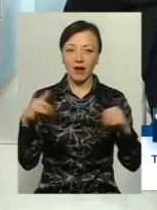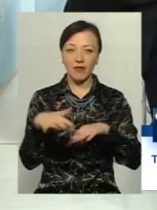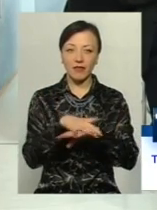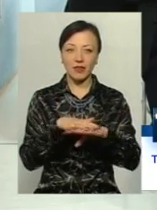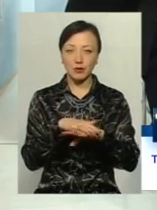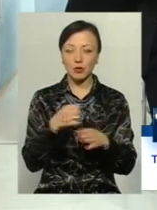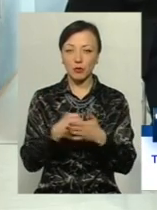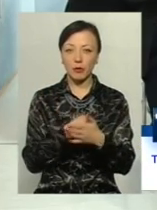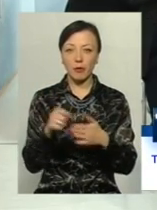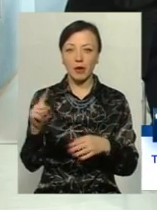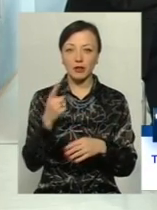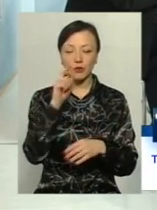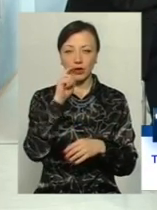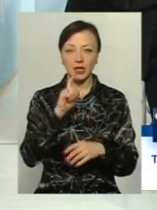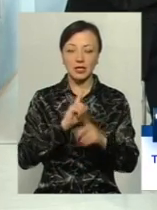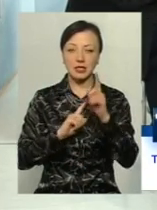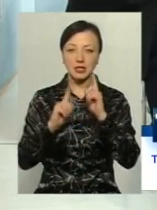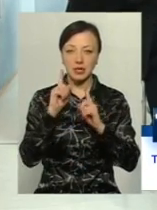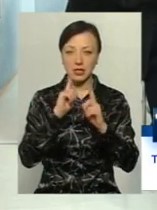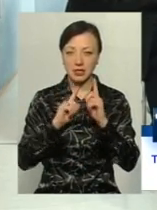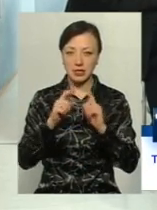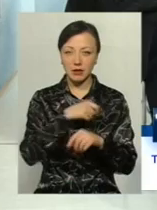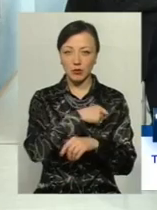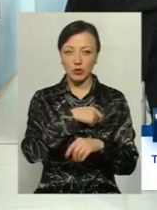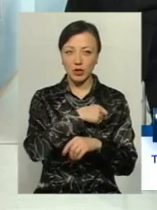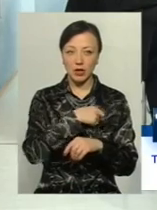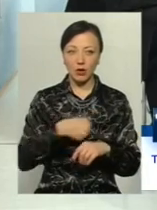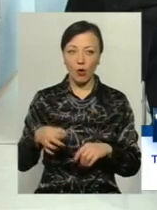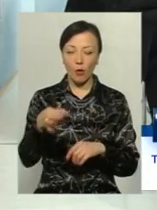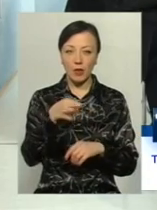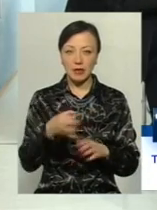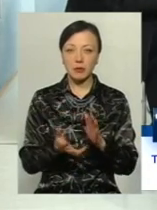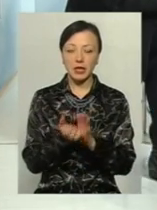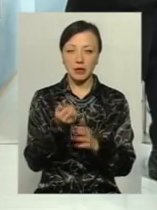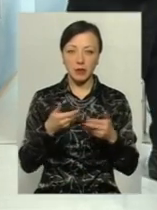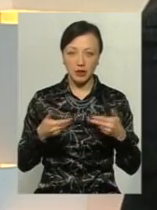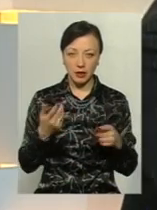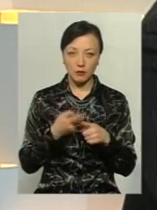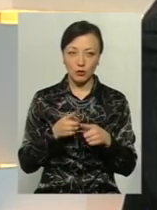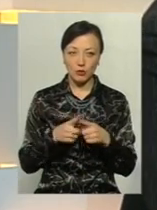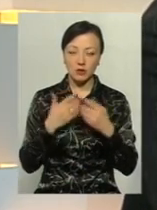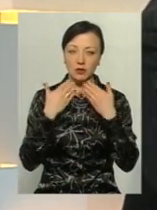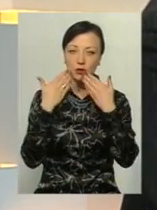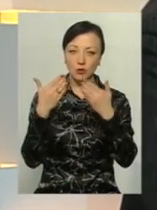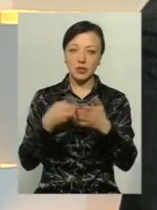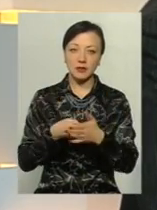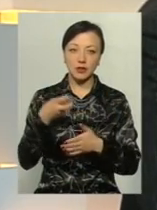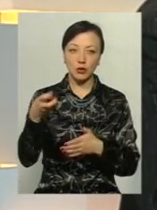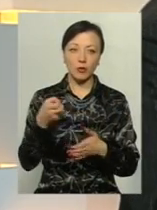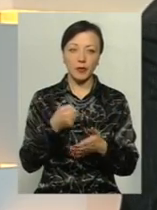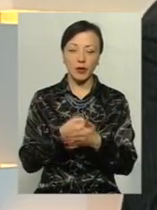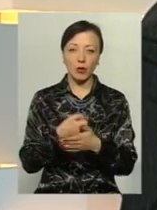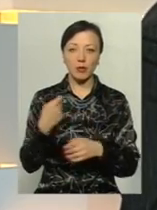добилися першої в Україні, що сесії. Хочу подякувати депутатам нашої обласної ради, що вони нас підтримали в тому, що звернувся з листом до